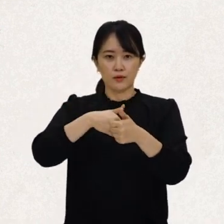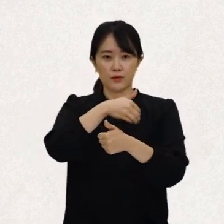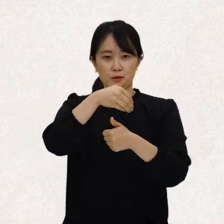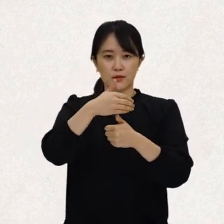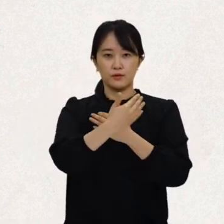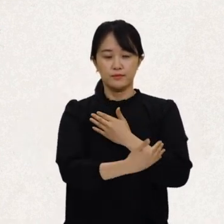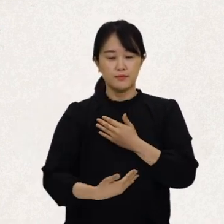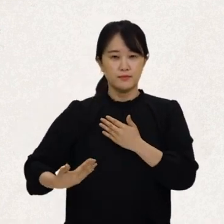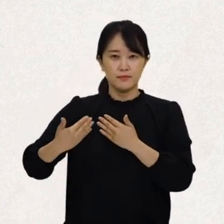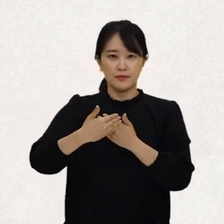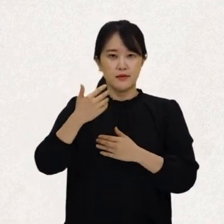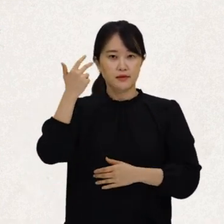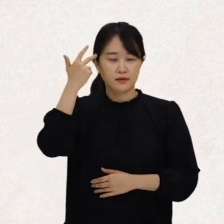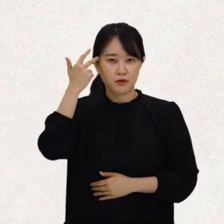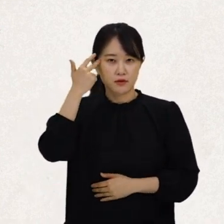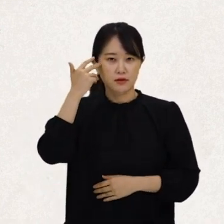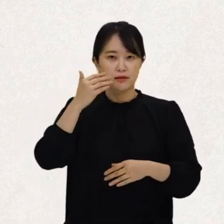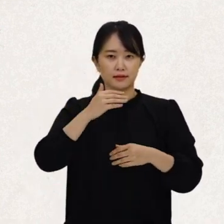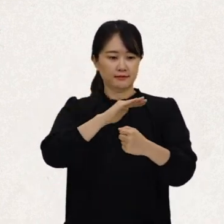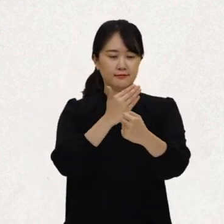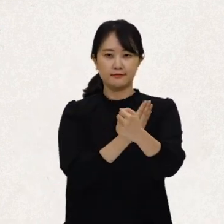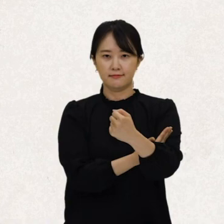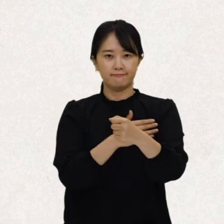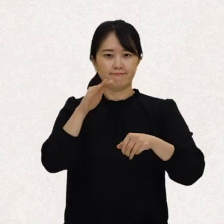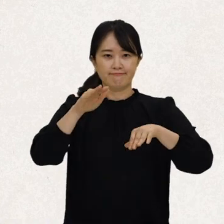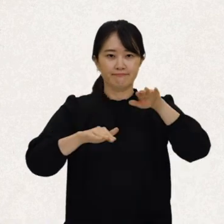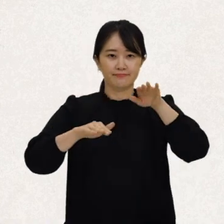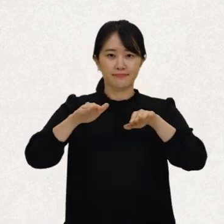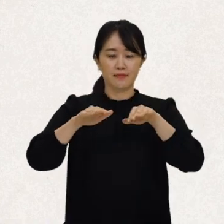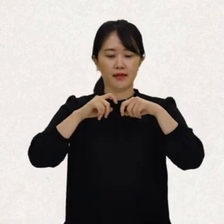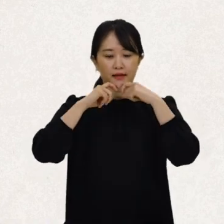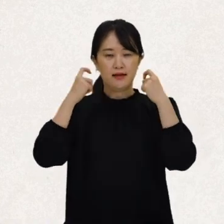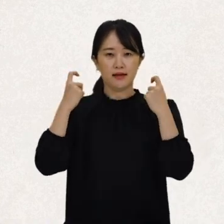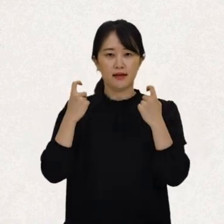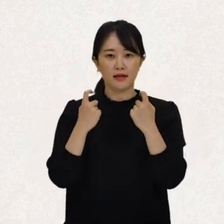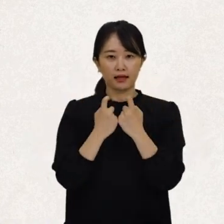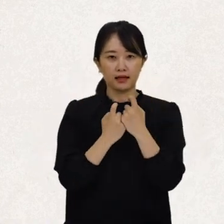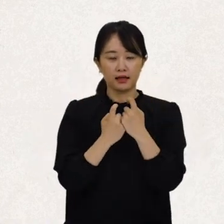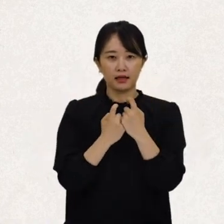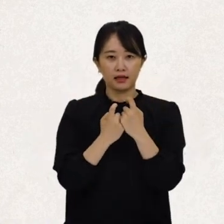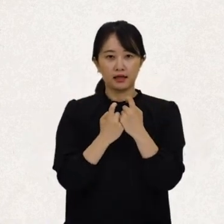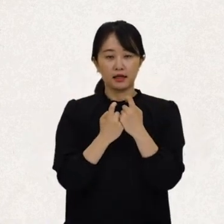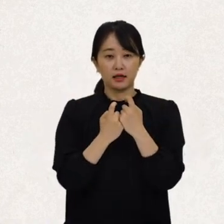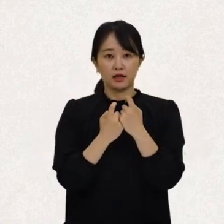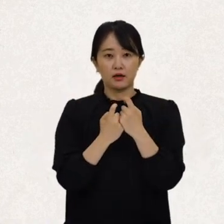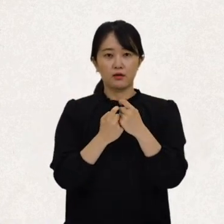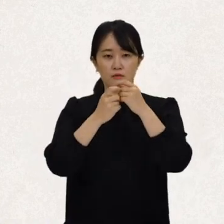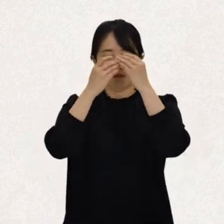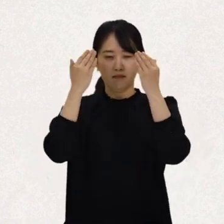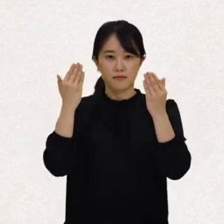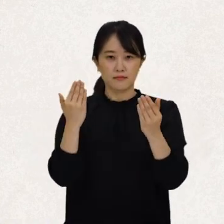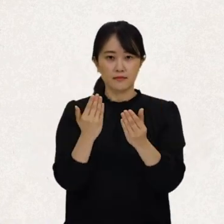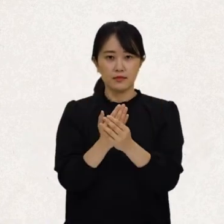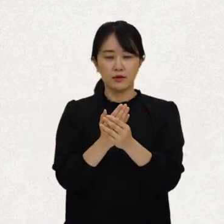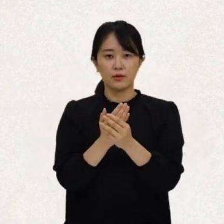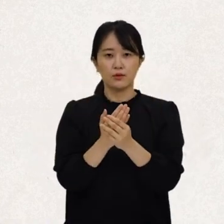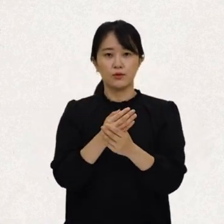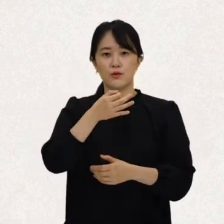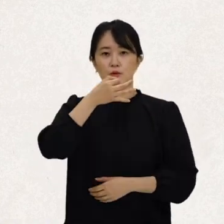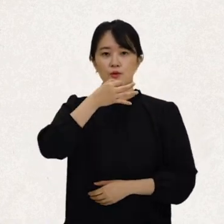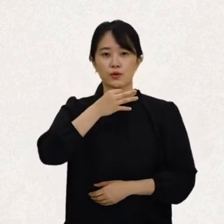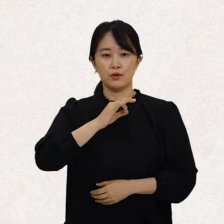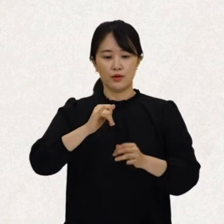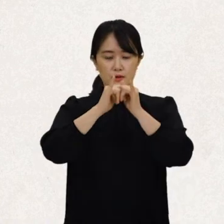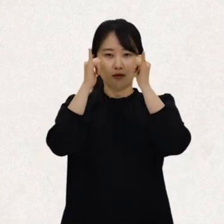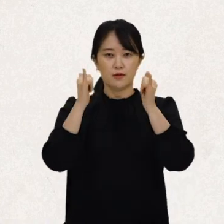신체적, 정신적 능력의 차이 등의 개인적 요인 간의 상호작용으로 인하여 완전하고